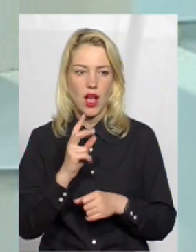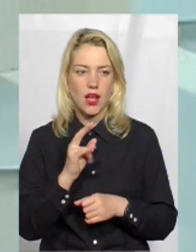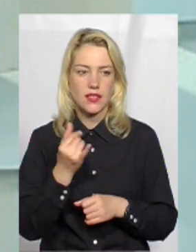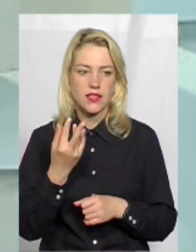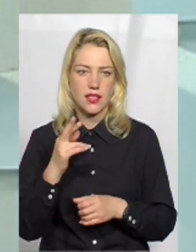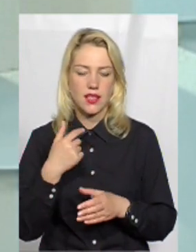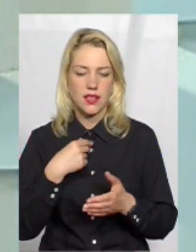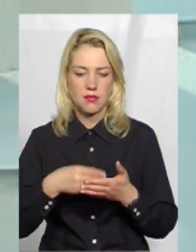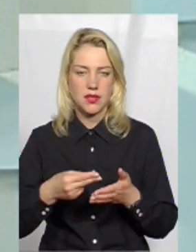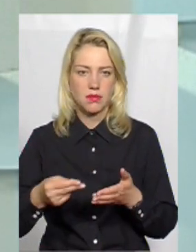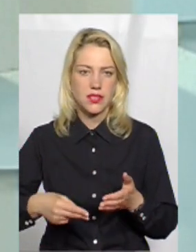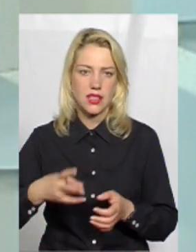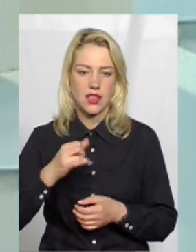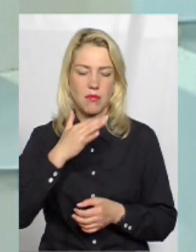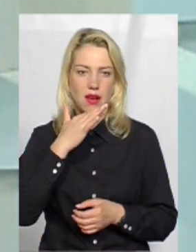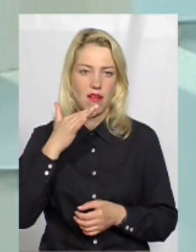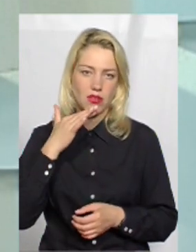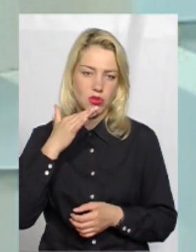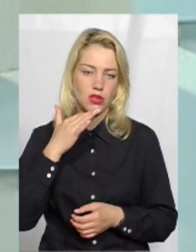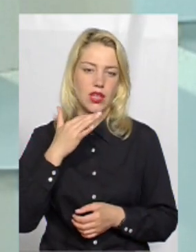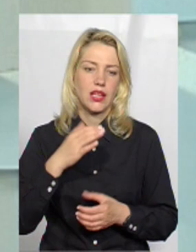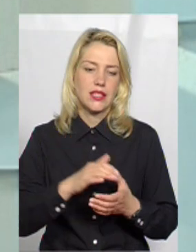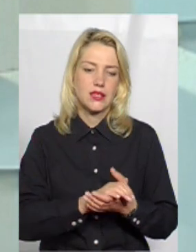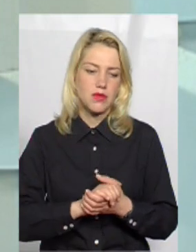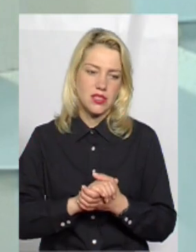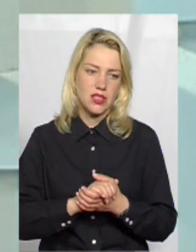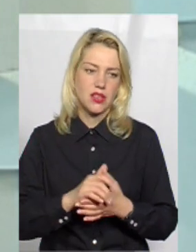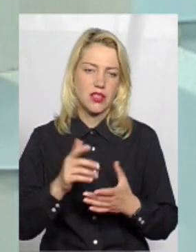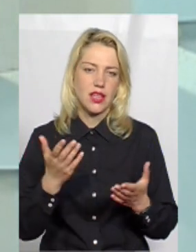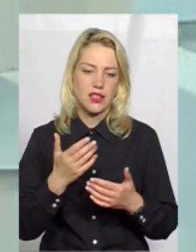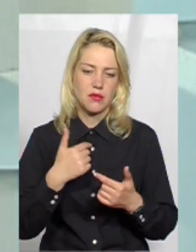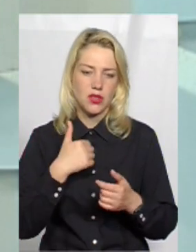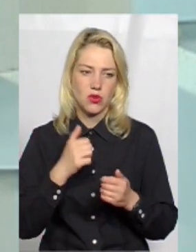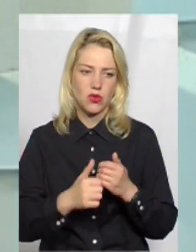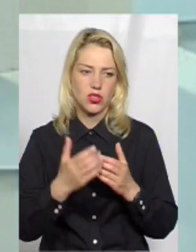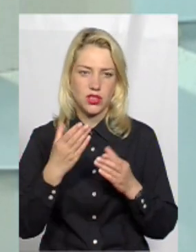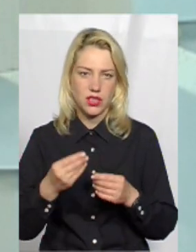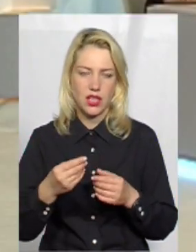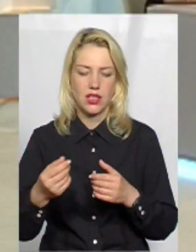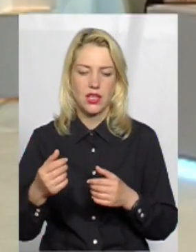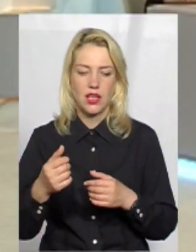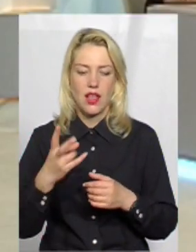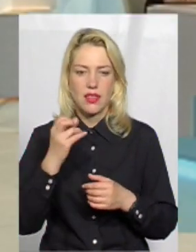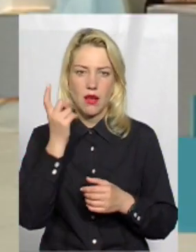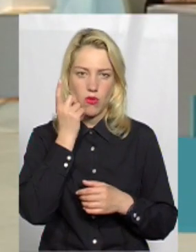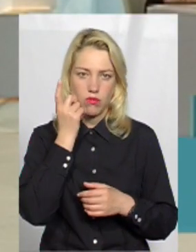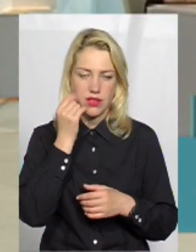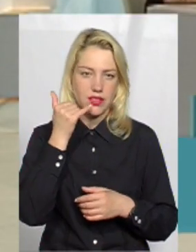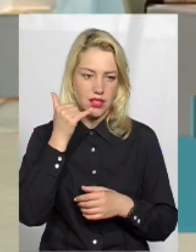підписаний на багато різних спільнот, агрегаторів, які мені кожний день на мобільний телефон